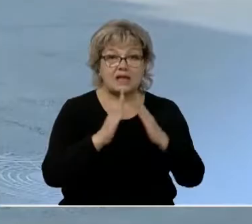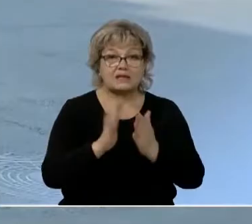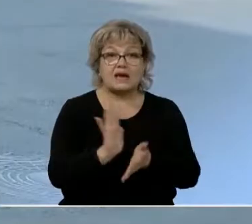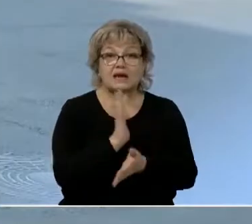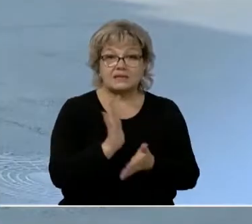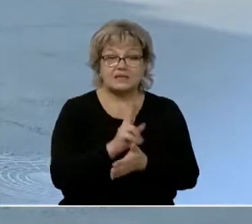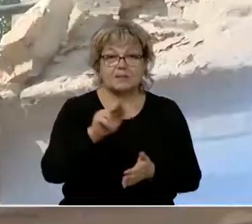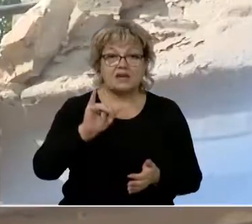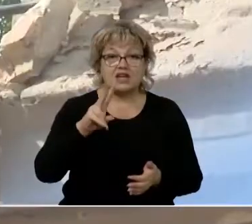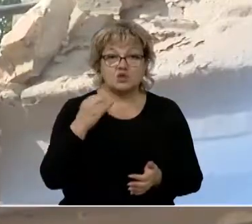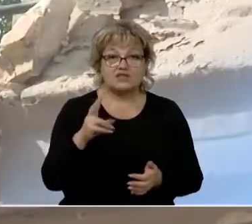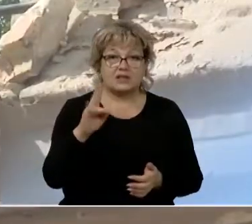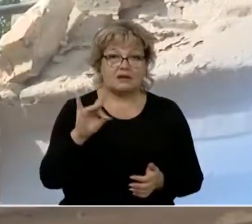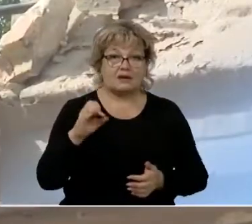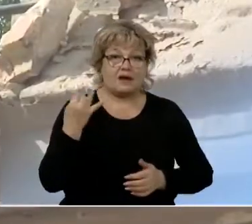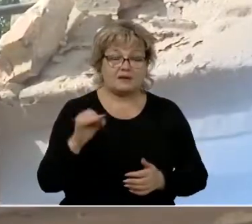газеты «Приазовский край».